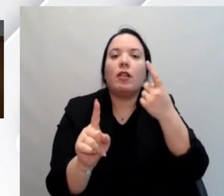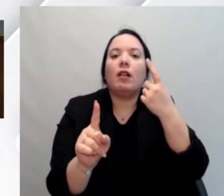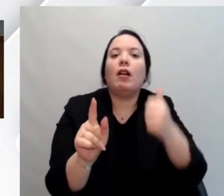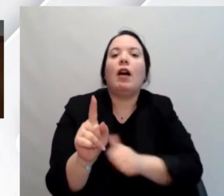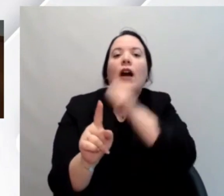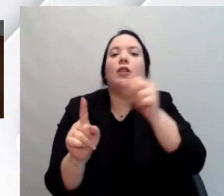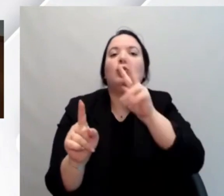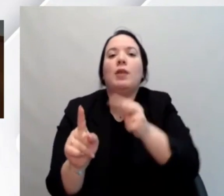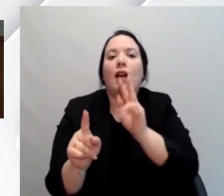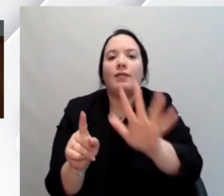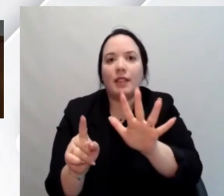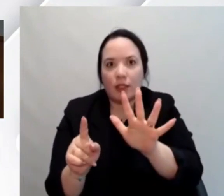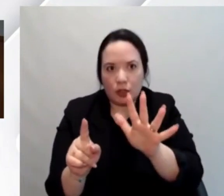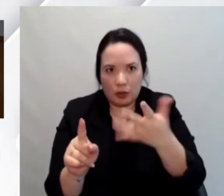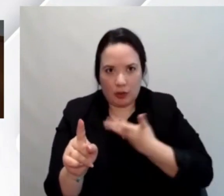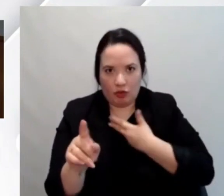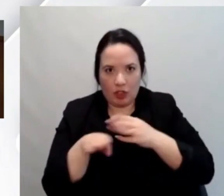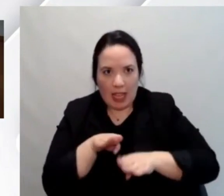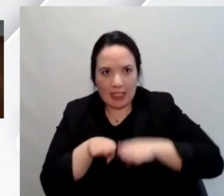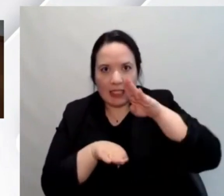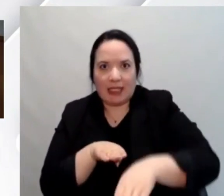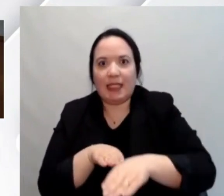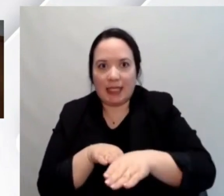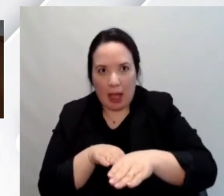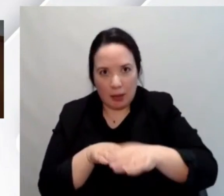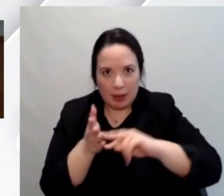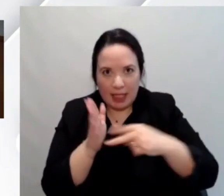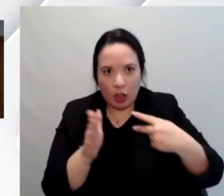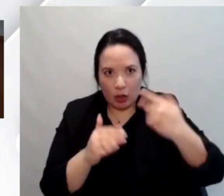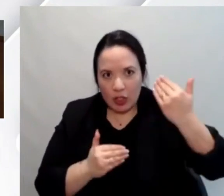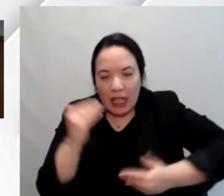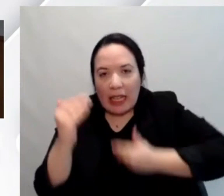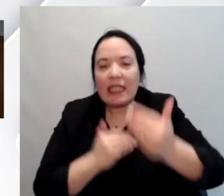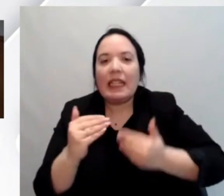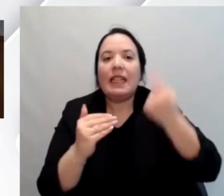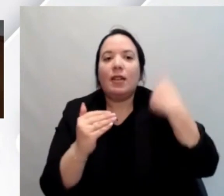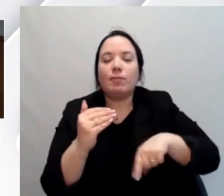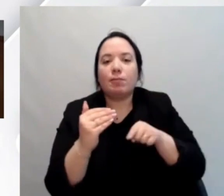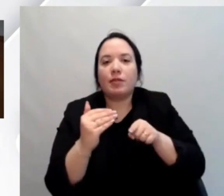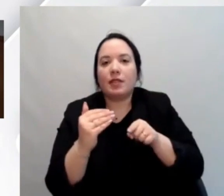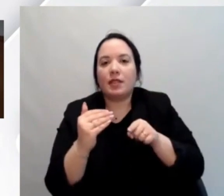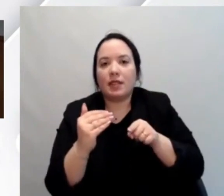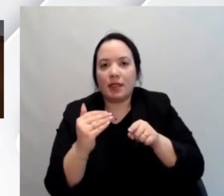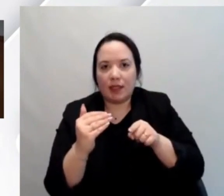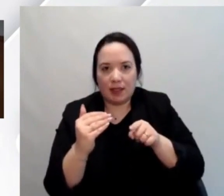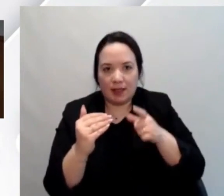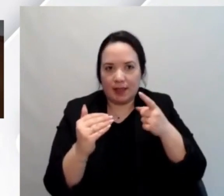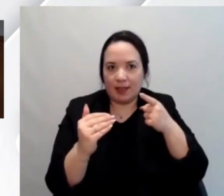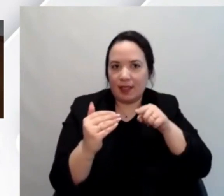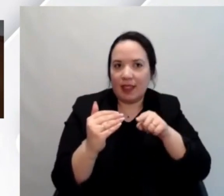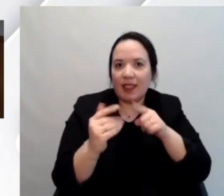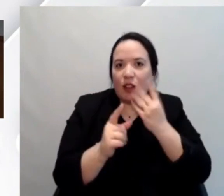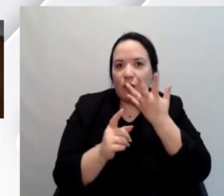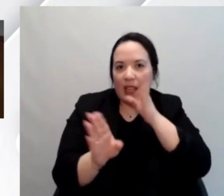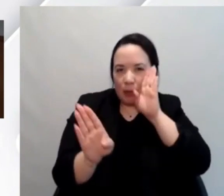aggiornamenti e gli steps che ci che ci portano verso questa importante tappa dal punto di vista